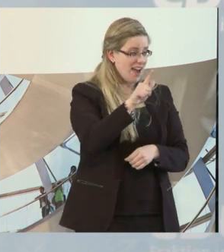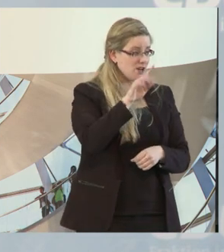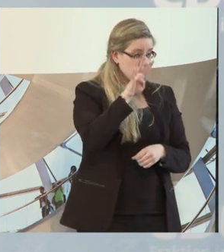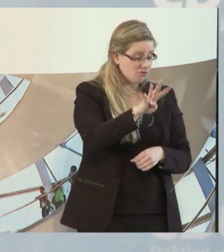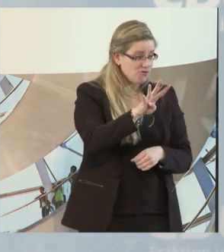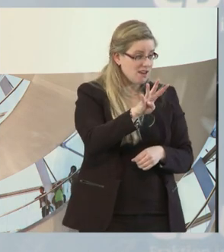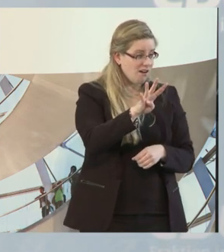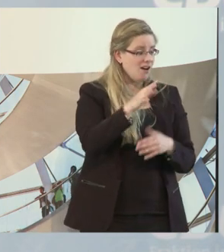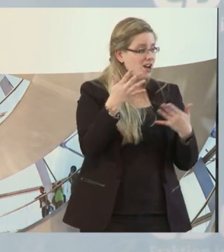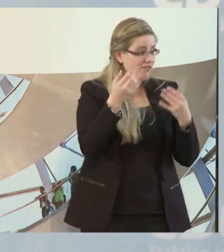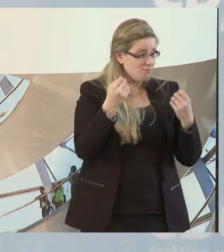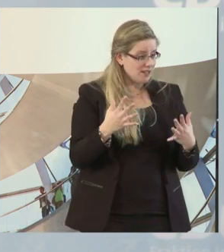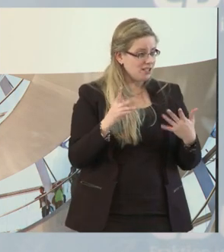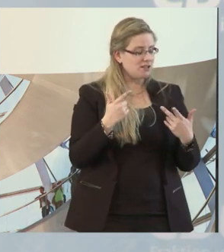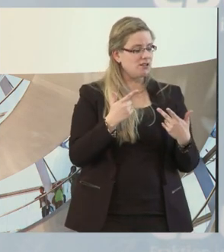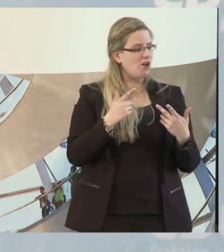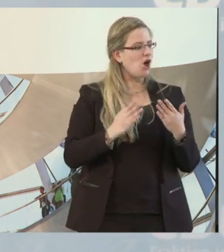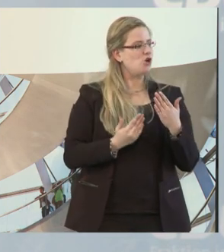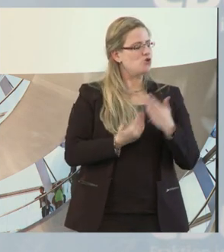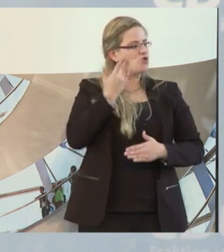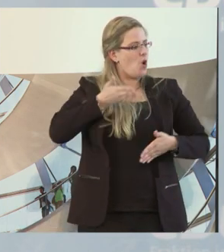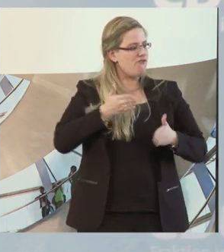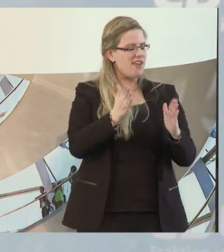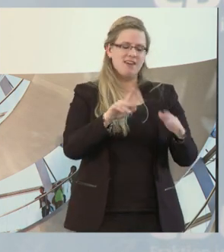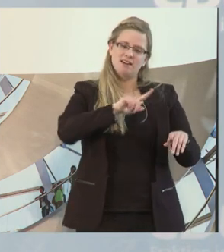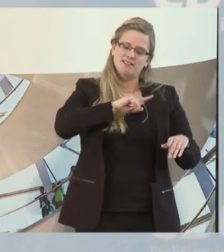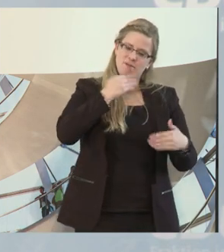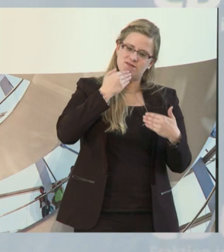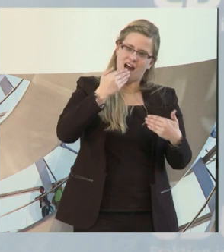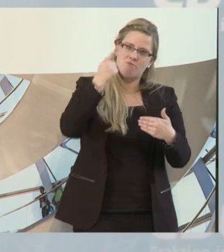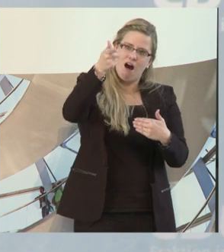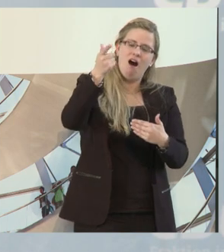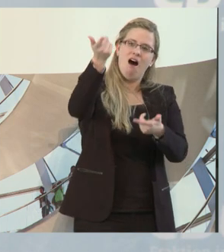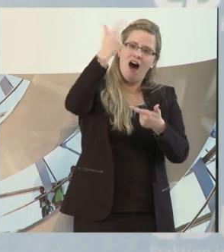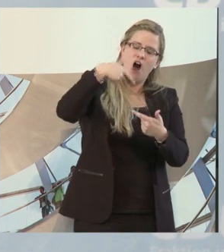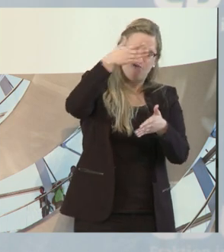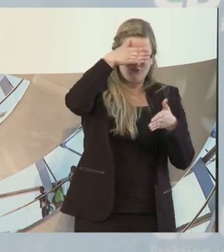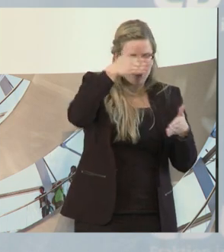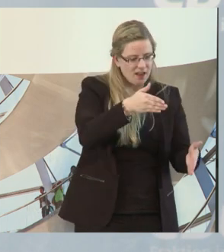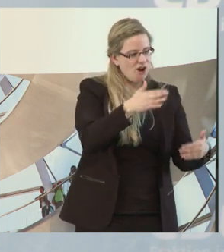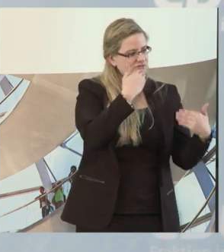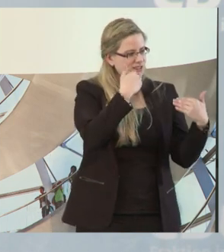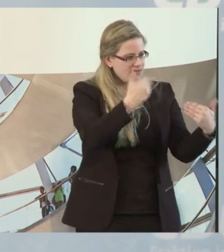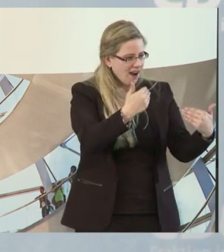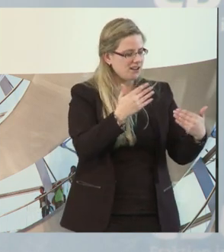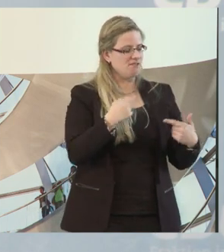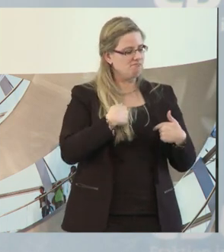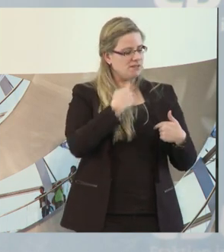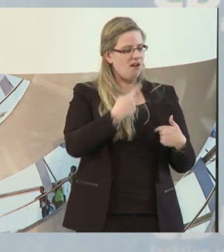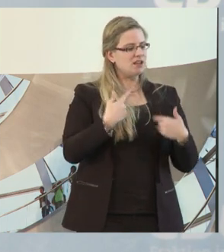einen ganz innovativen Weg gegangen und da kann ich nur dankbar sein, dass sie uns so viel Vertrauen gegeben haben. Wir haben gesagt, wir gehen als